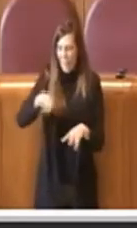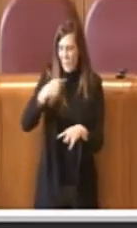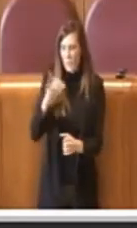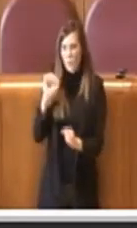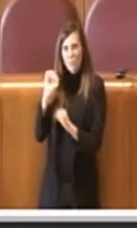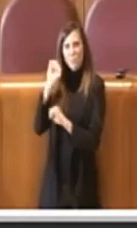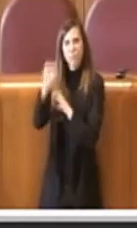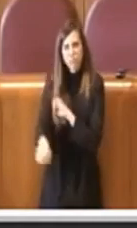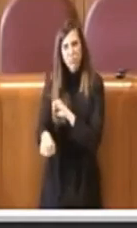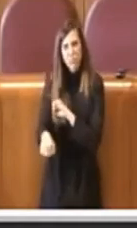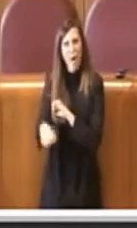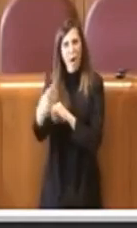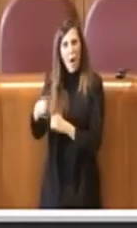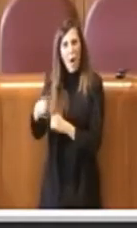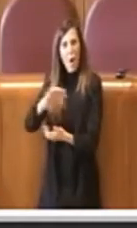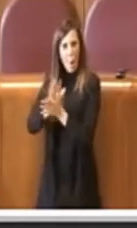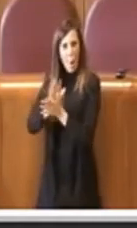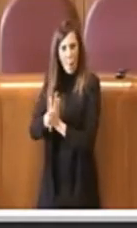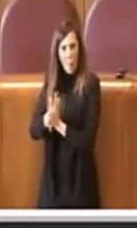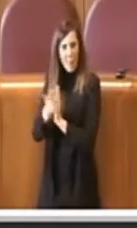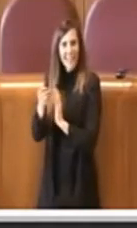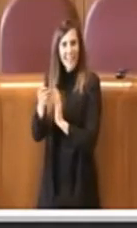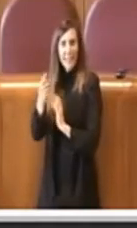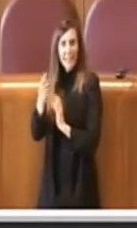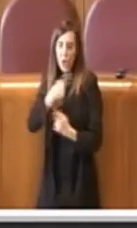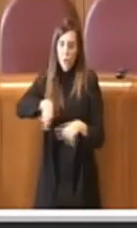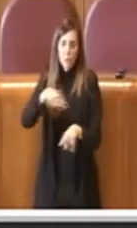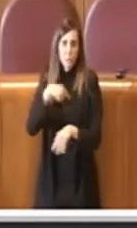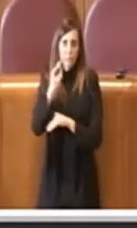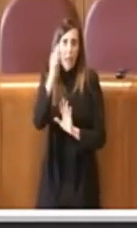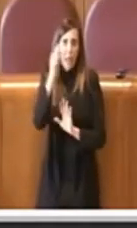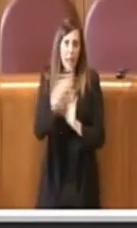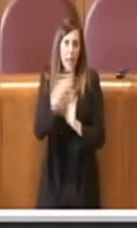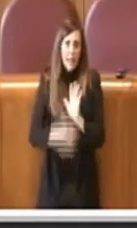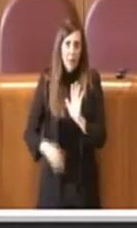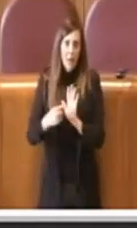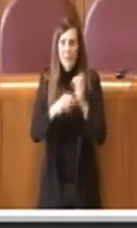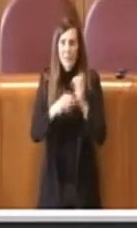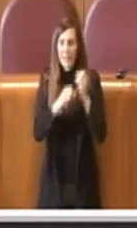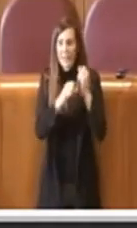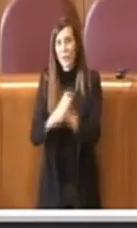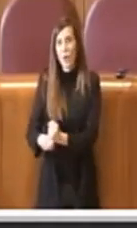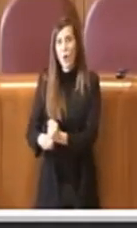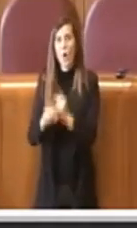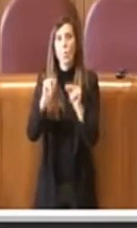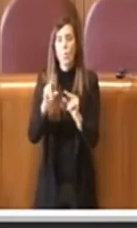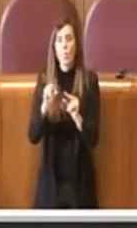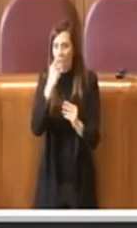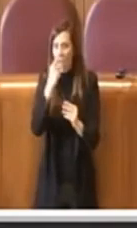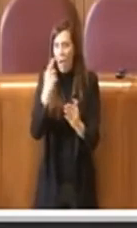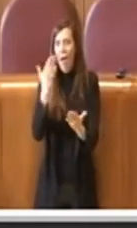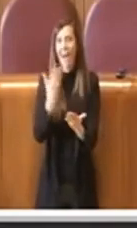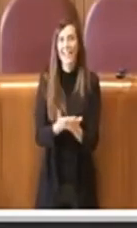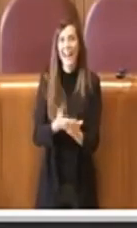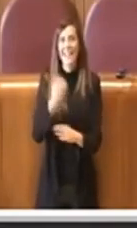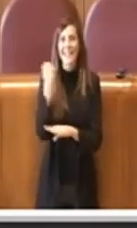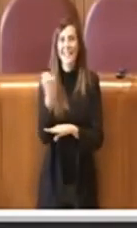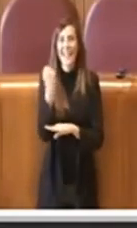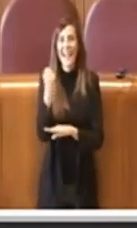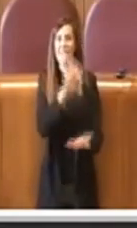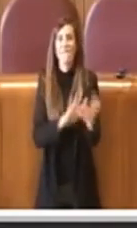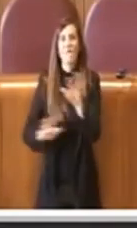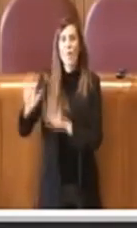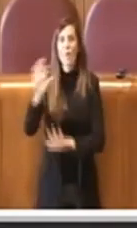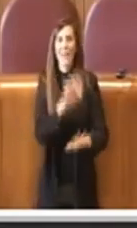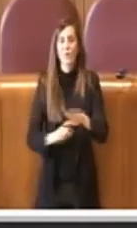chiesto, quindi abbiamo inserito un erogamento, quindi l'istituzione di un idoneo servizio di informazione e di